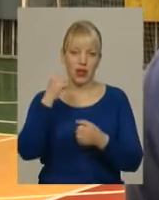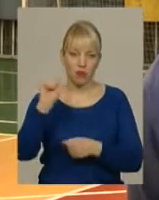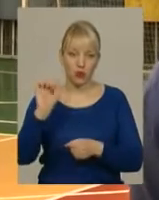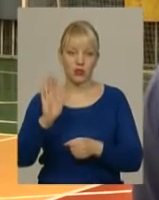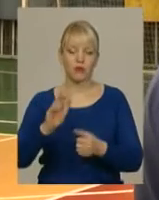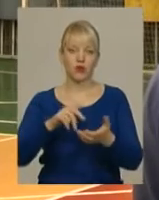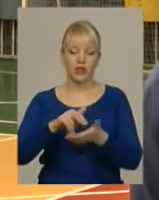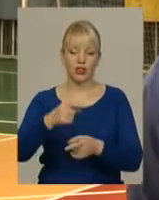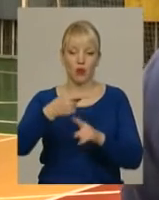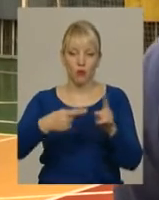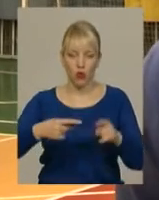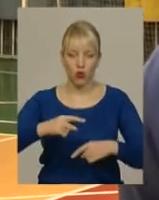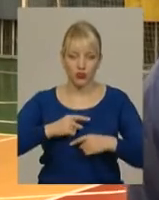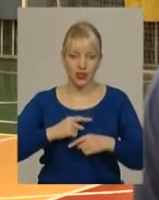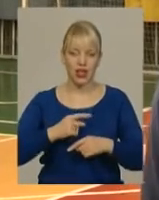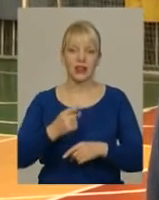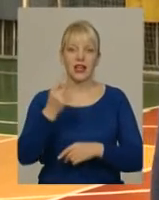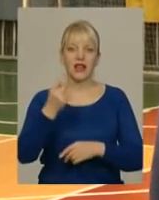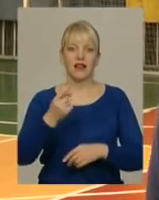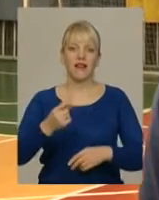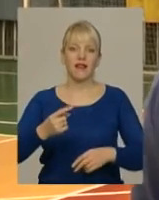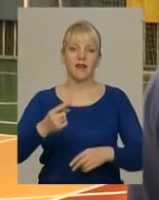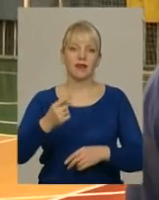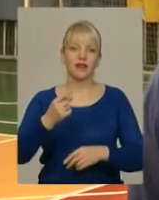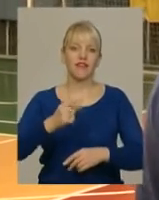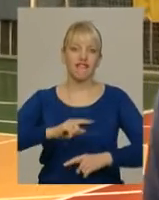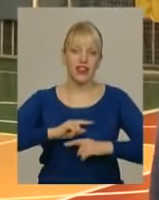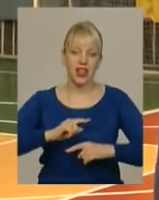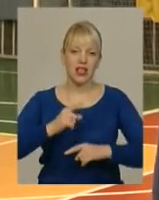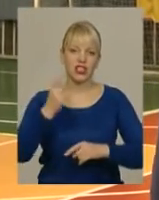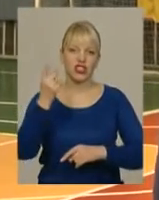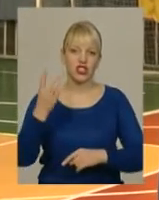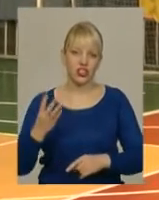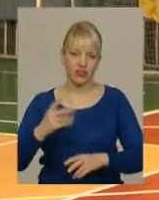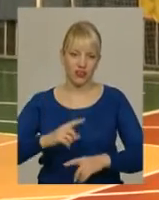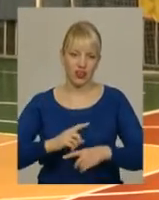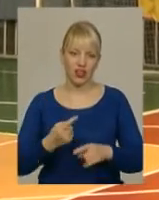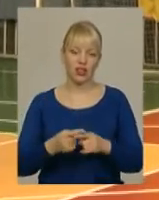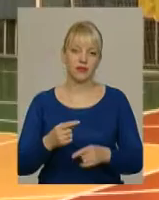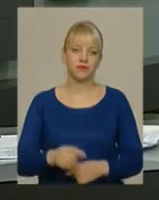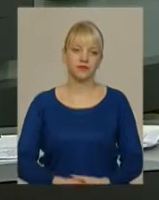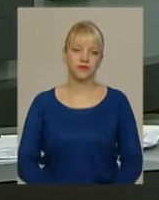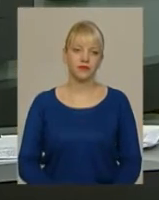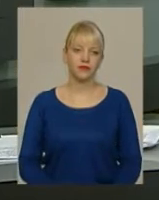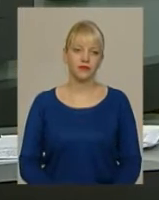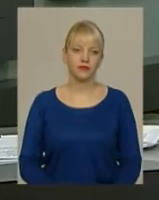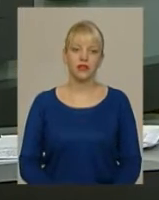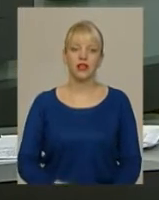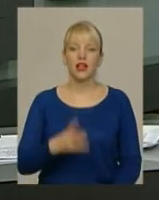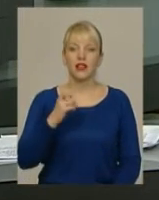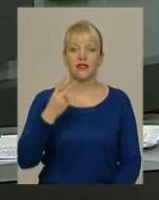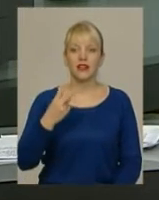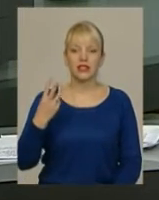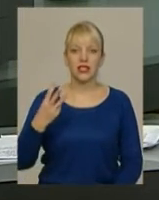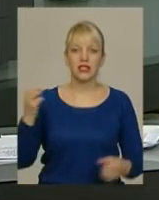в полуфінали, фінали, четвертьфінали. А програвши команди вже більш за низшим місцем. На 23